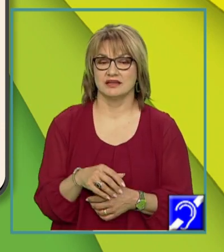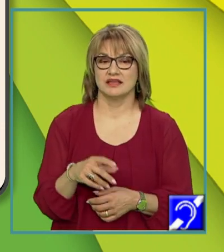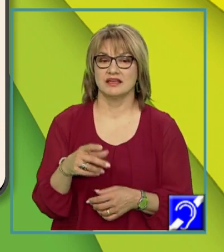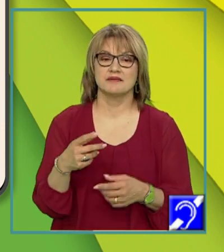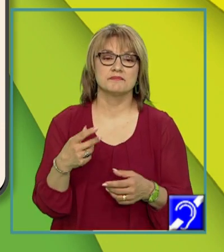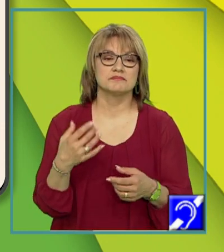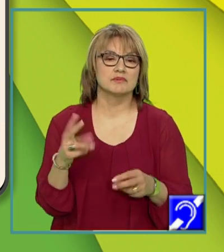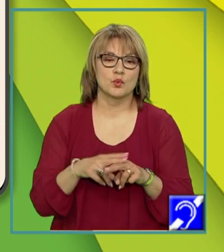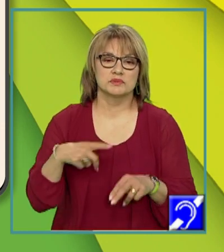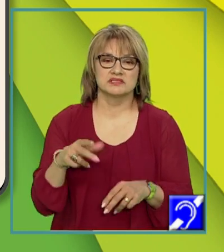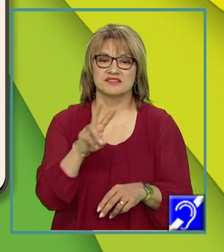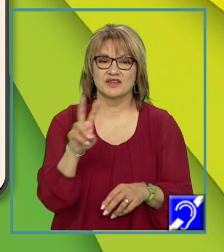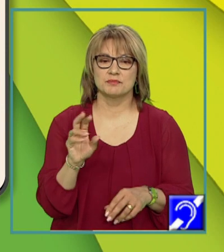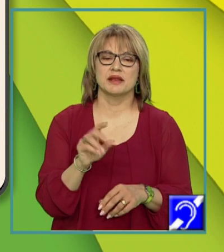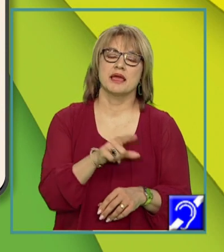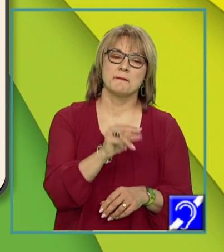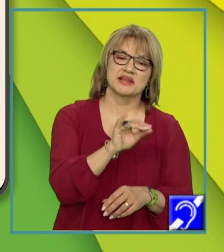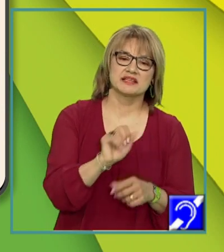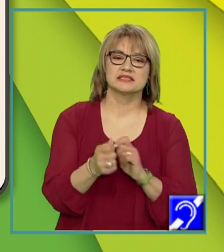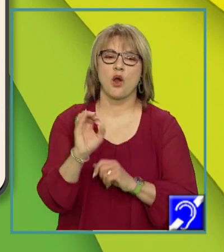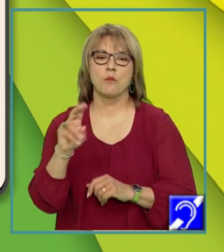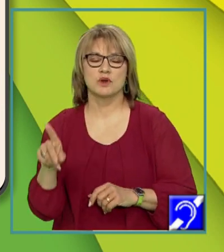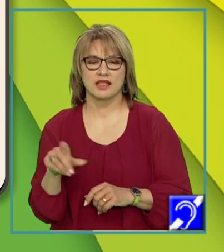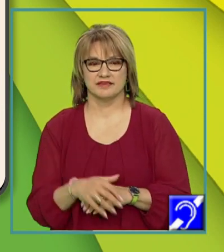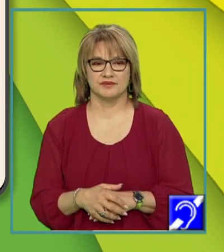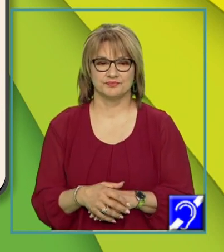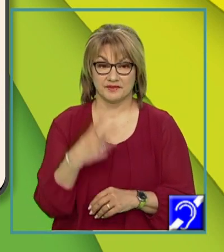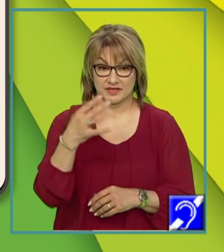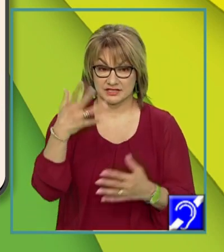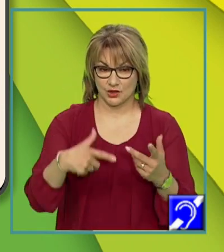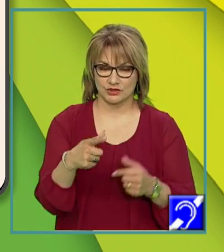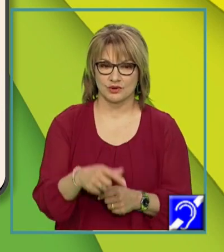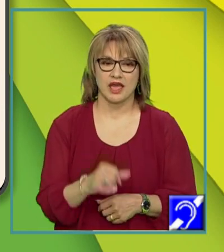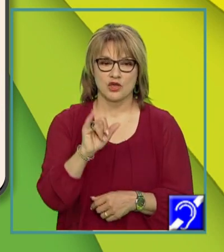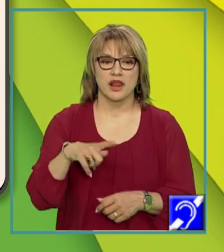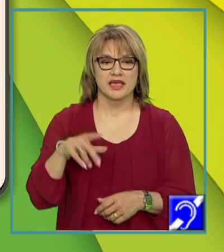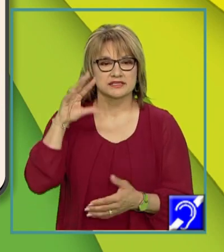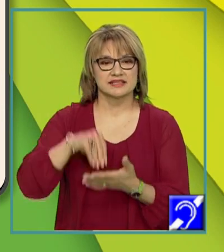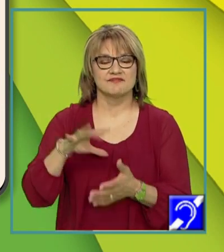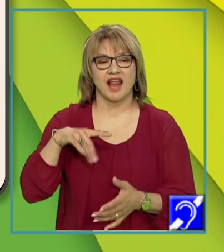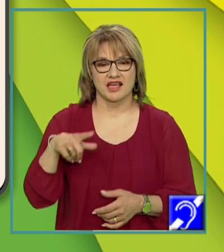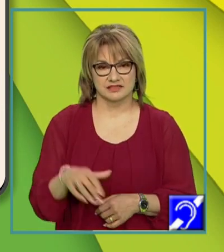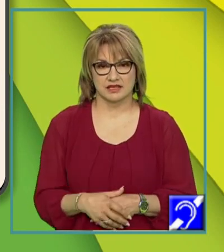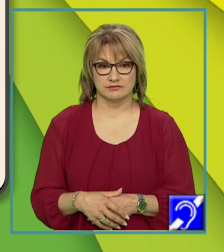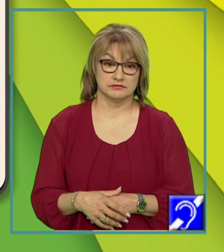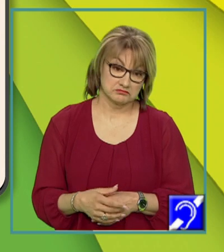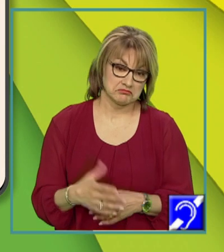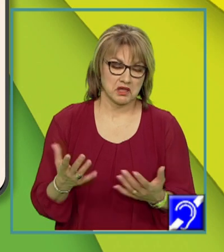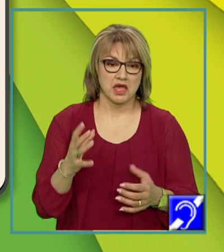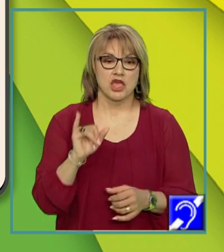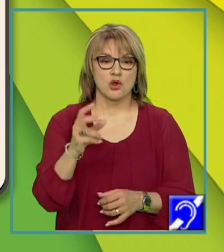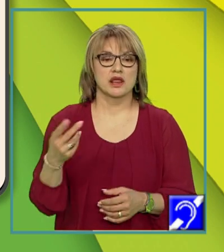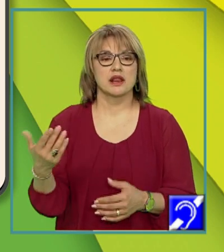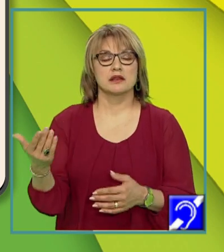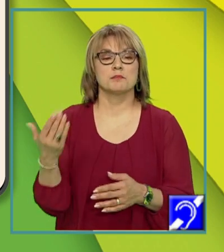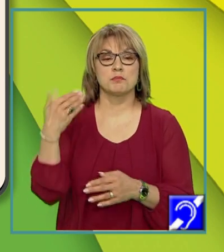verbelor predicative sau copulative din enunțurile următoare. Ionel este din Franța. Evident, putem spune Ionel, provine din